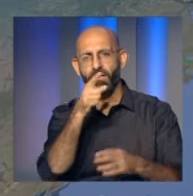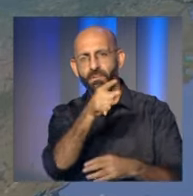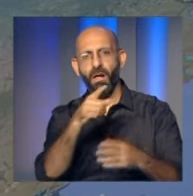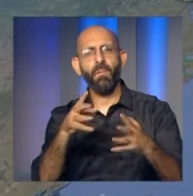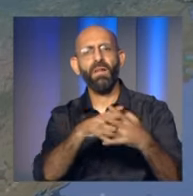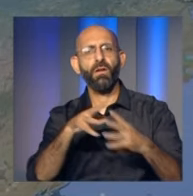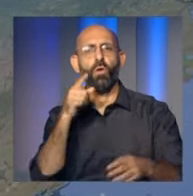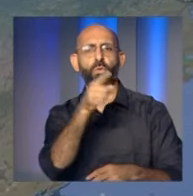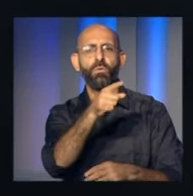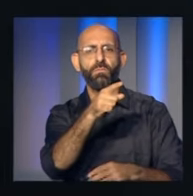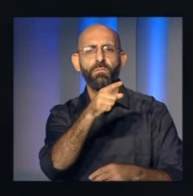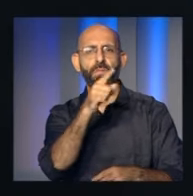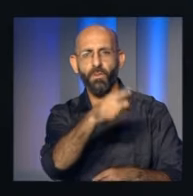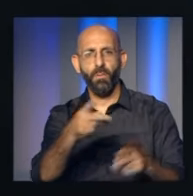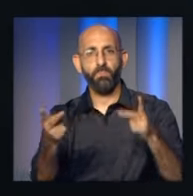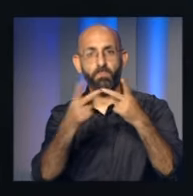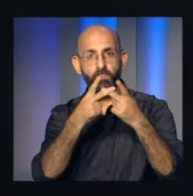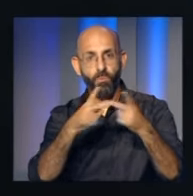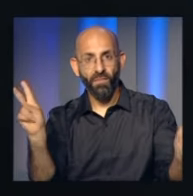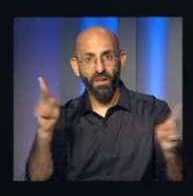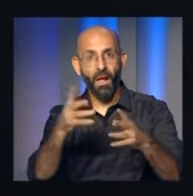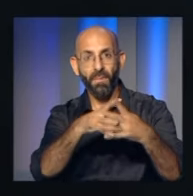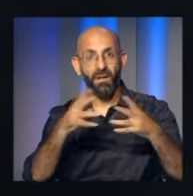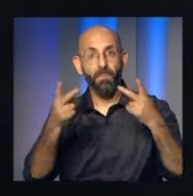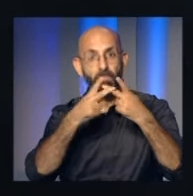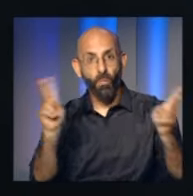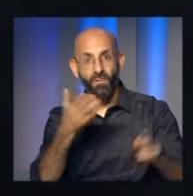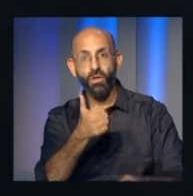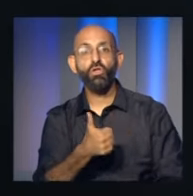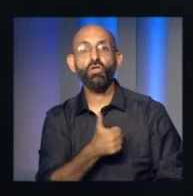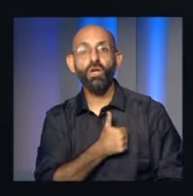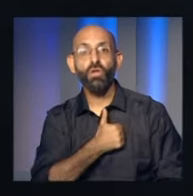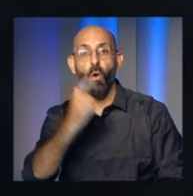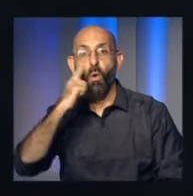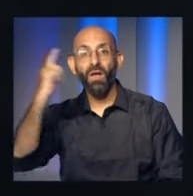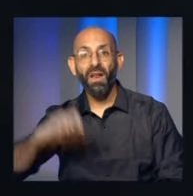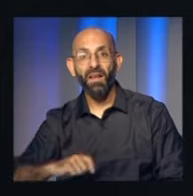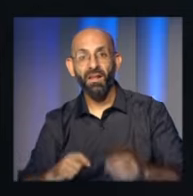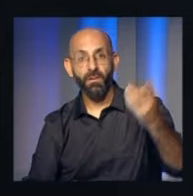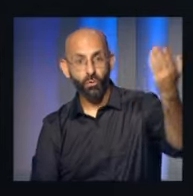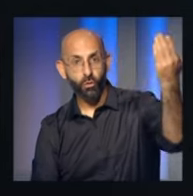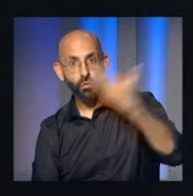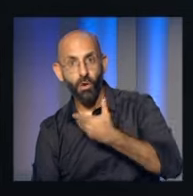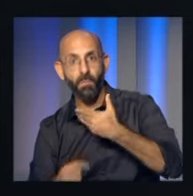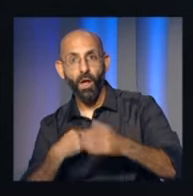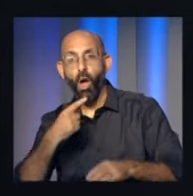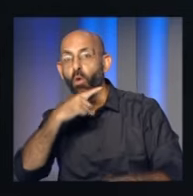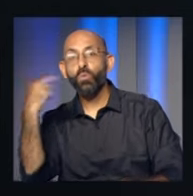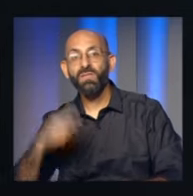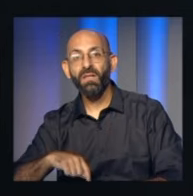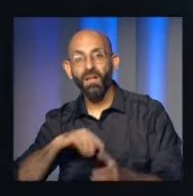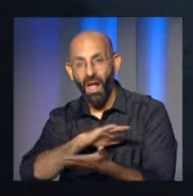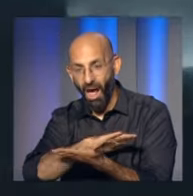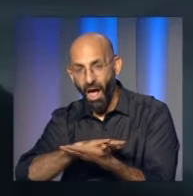التافه وكانت عدة دول غربية ومن بينها الولايات المتحدة أبدت مؤخرا موافقتها على استخدام